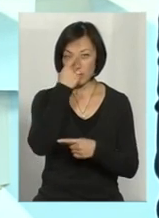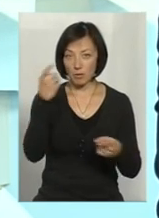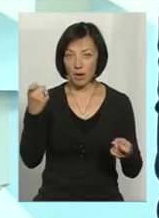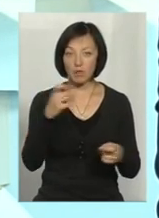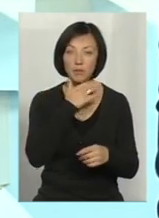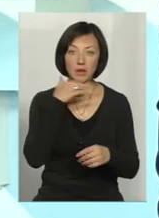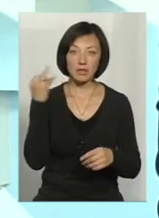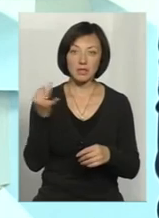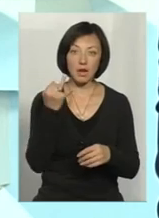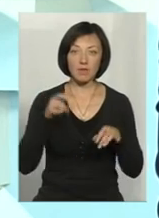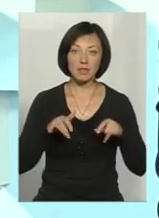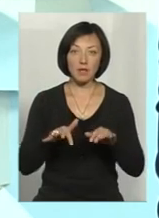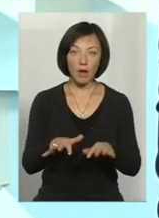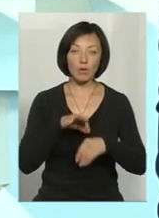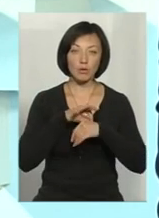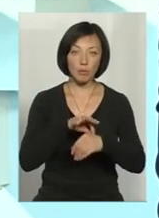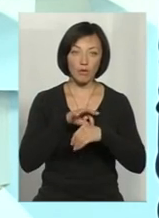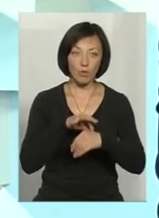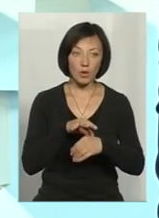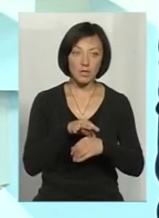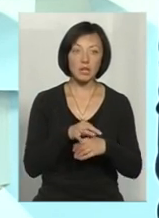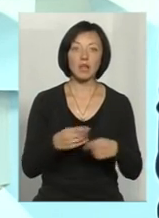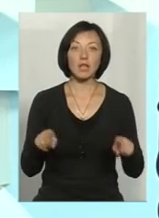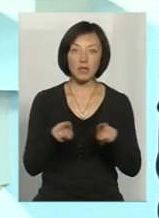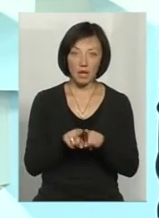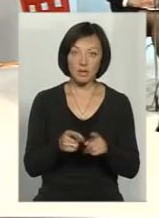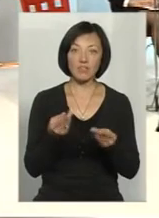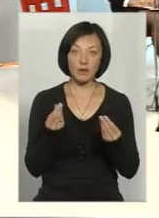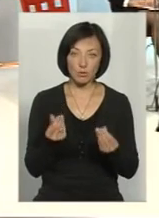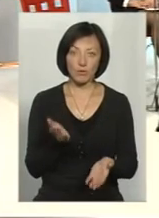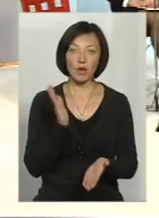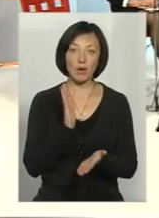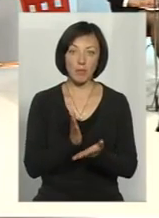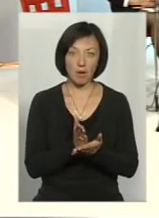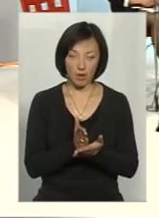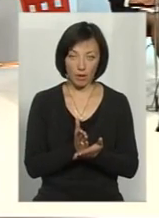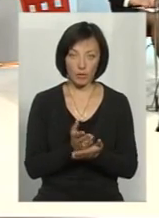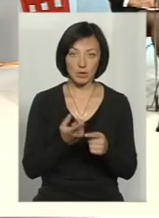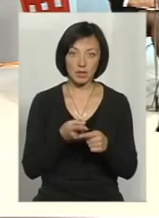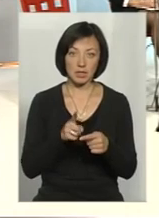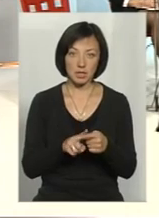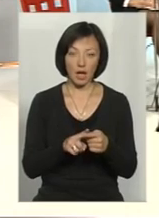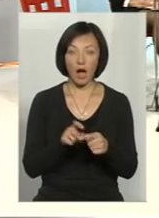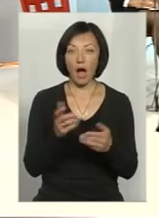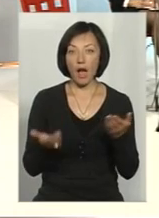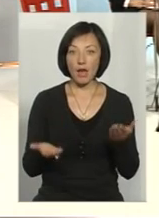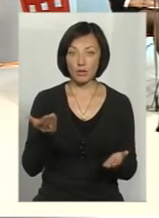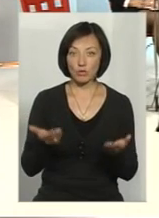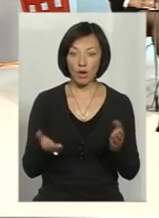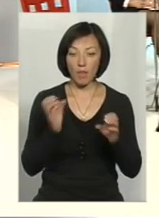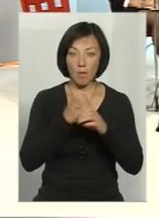про те, що багато цікавих заходів проводяться, які теж, мабуть, якесь фінансування на це витрачається. А якщо